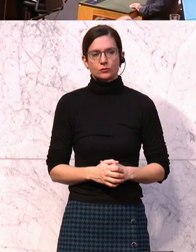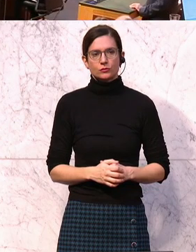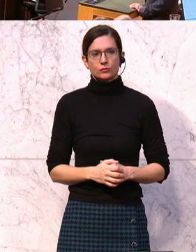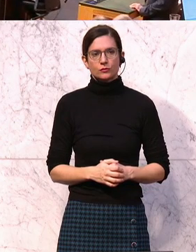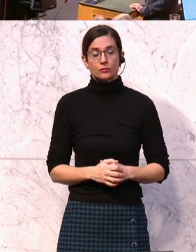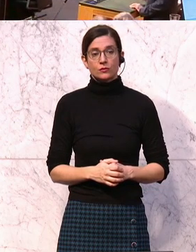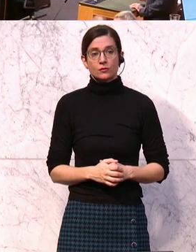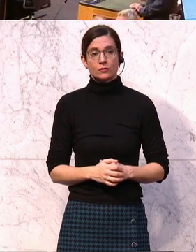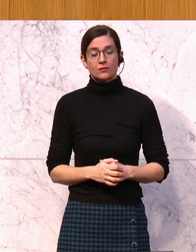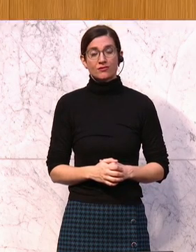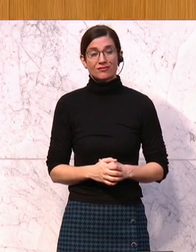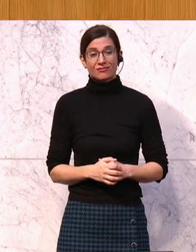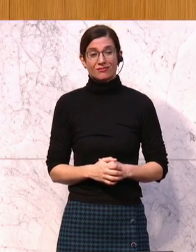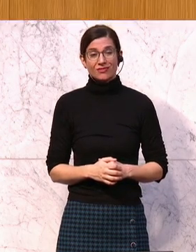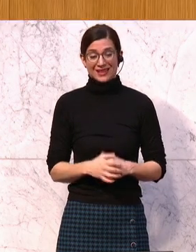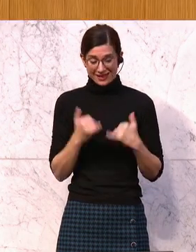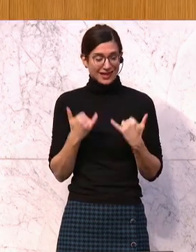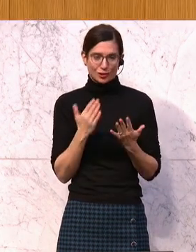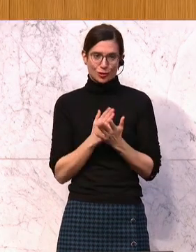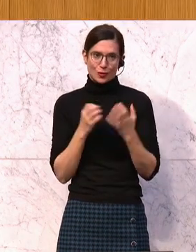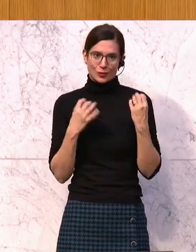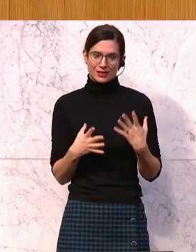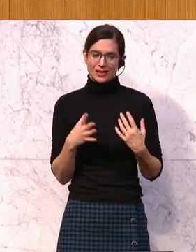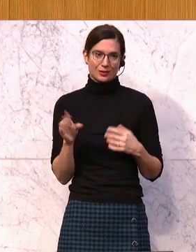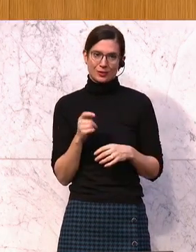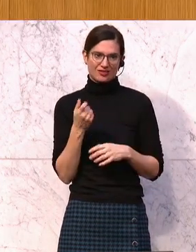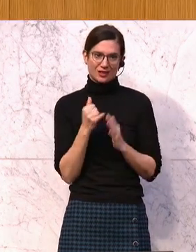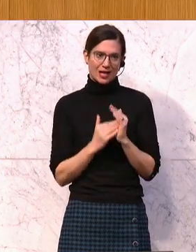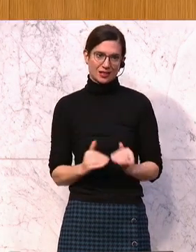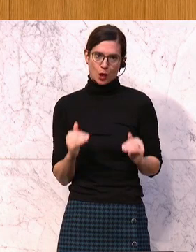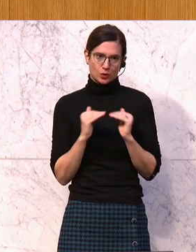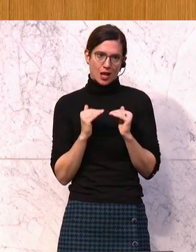Und genau das geschieht jetzt mit dem Finanzausgleich.